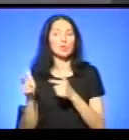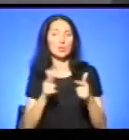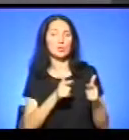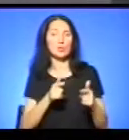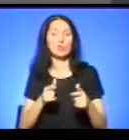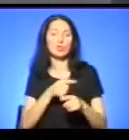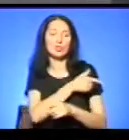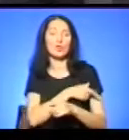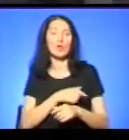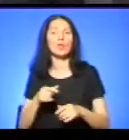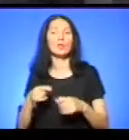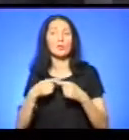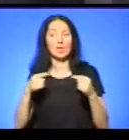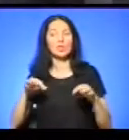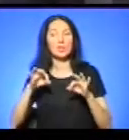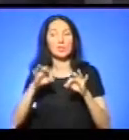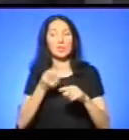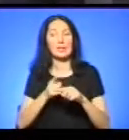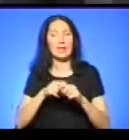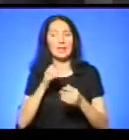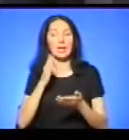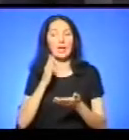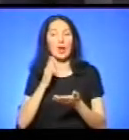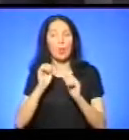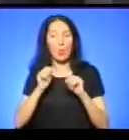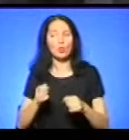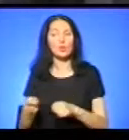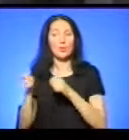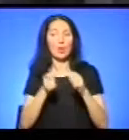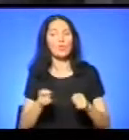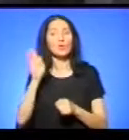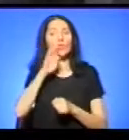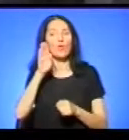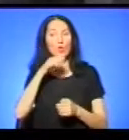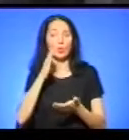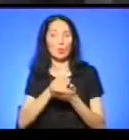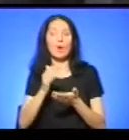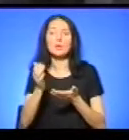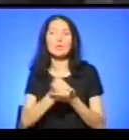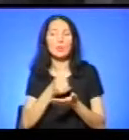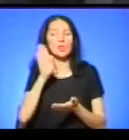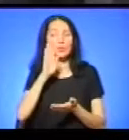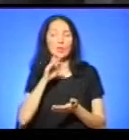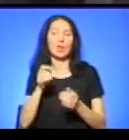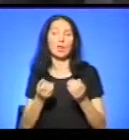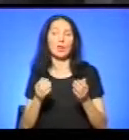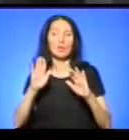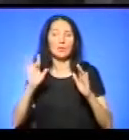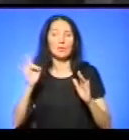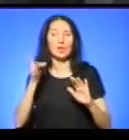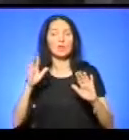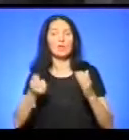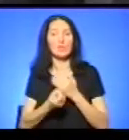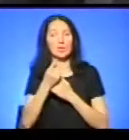перевозити воду, які мають запас води в випадку виникнення пожежі, можуть її ліквідувати на початкових стадіях. Ну, і первинні